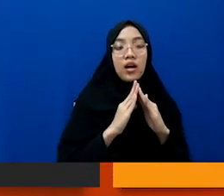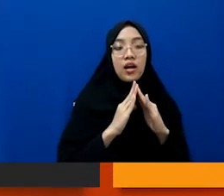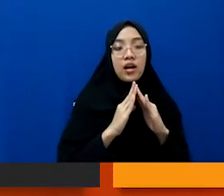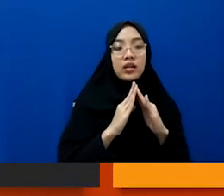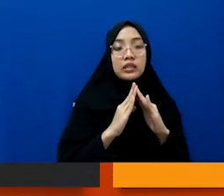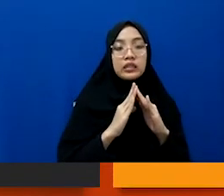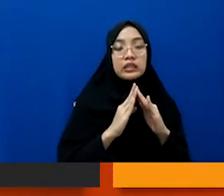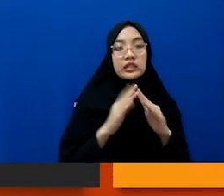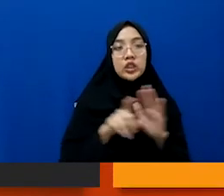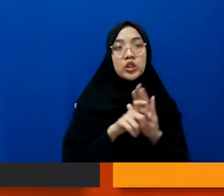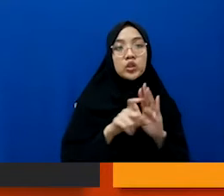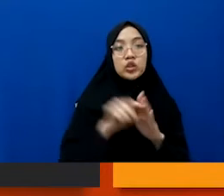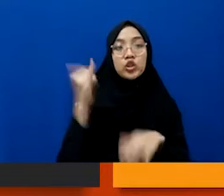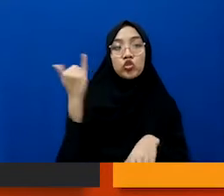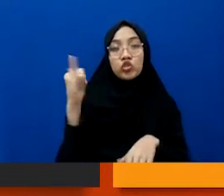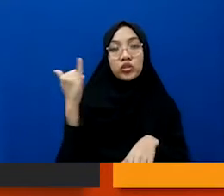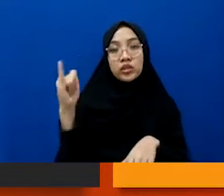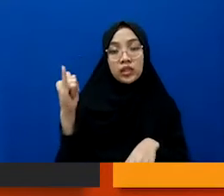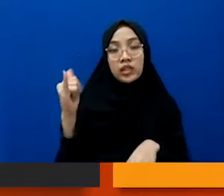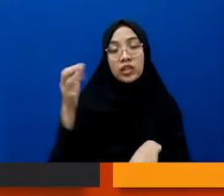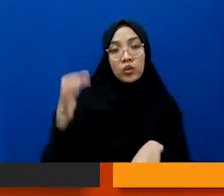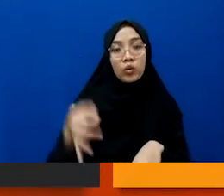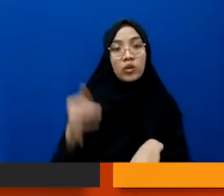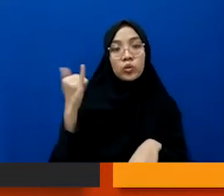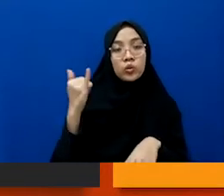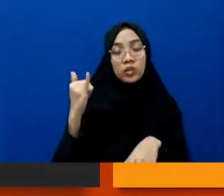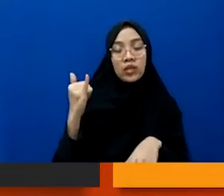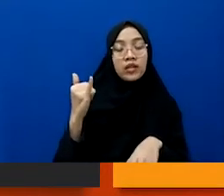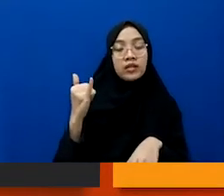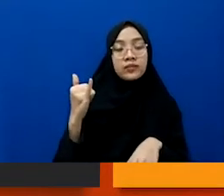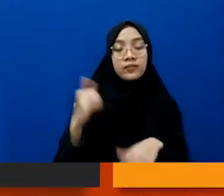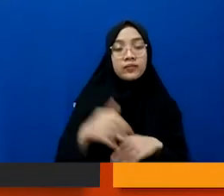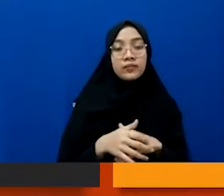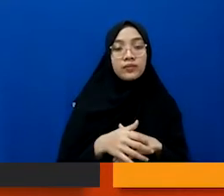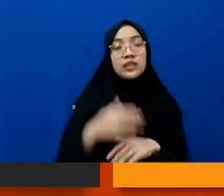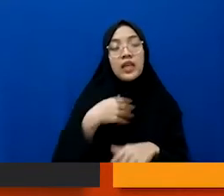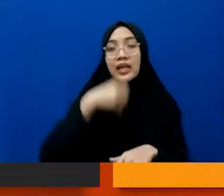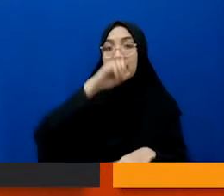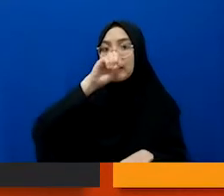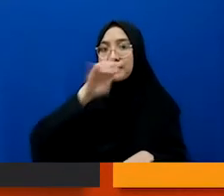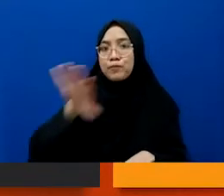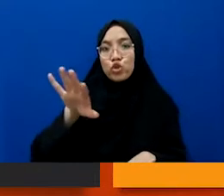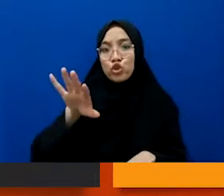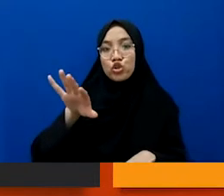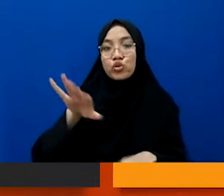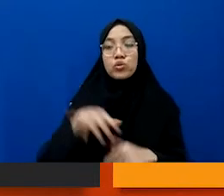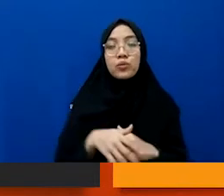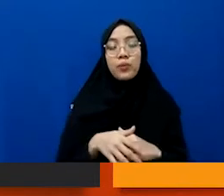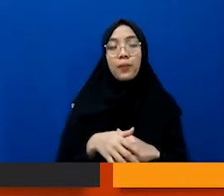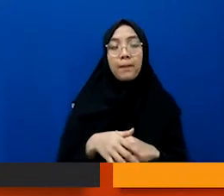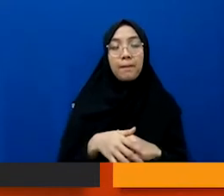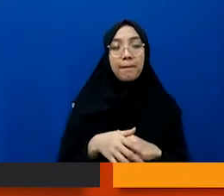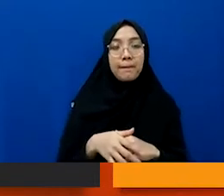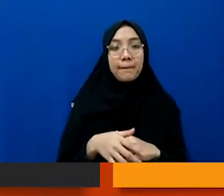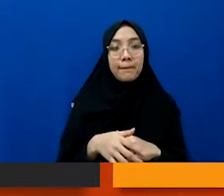misalnya di Jogja atau Jogja di IE gitu kan nah saya sebut apa